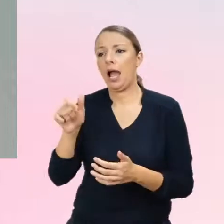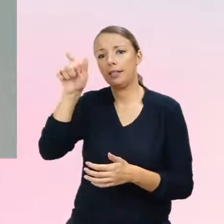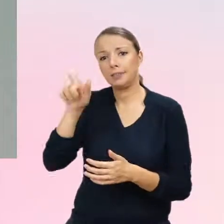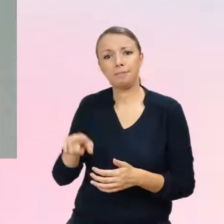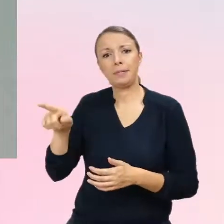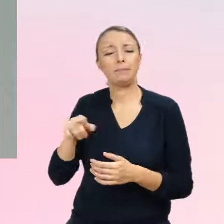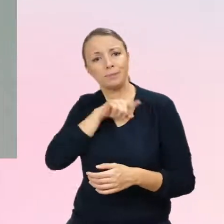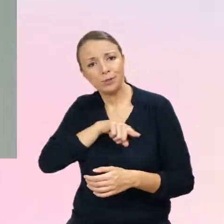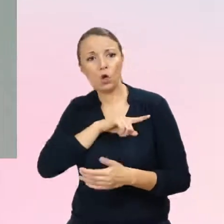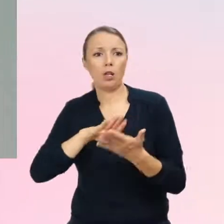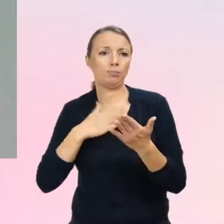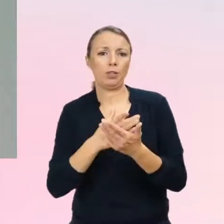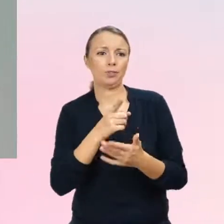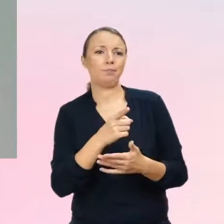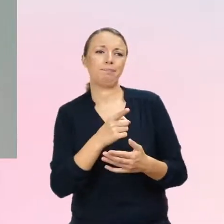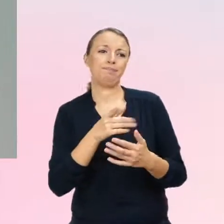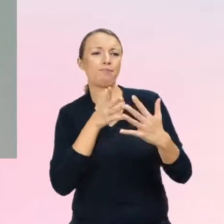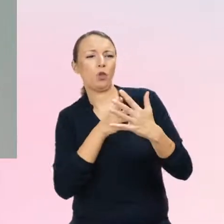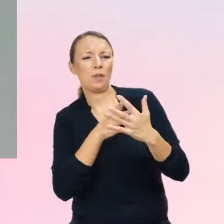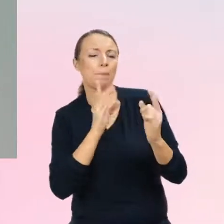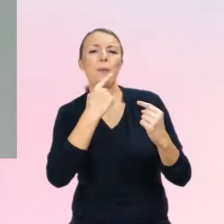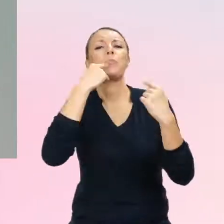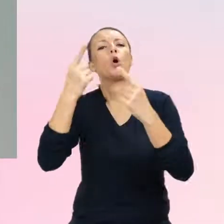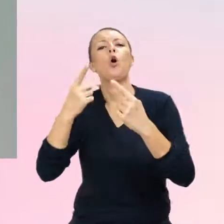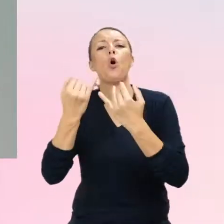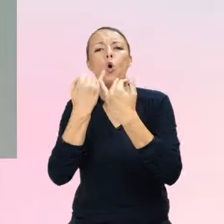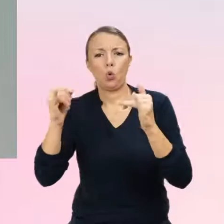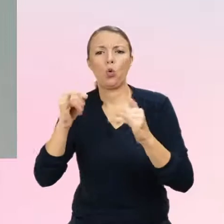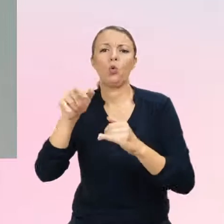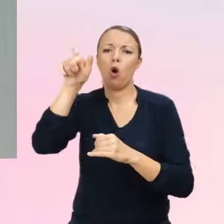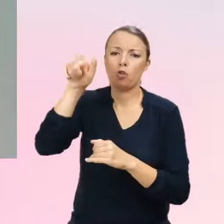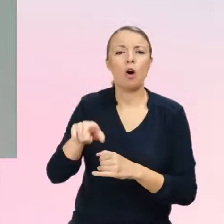obszarze, bardziej specjalistami w obszarze autyzmu. A